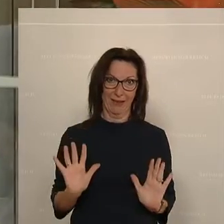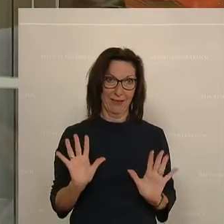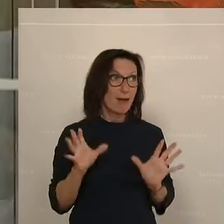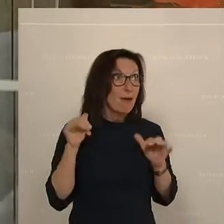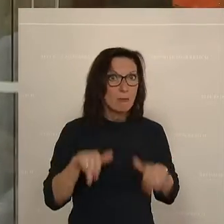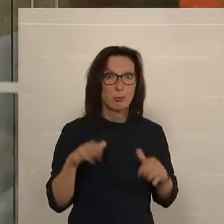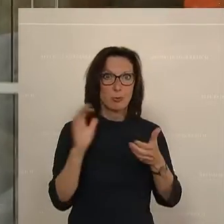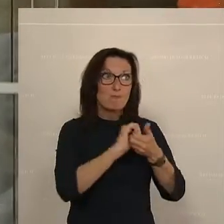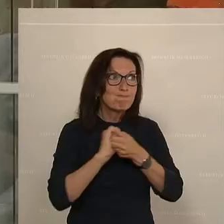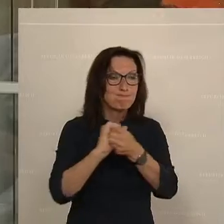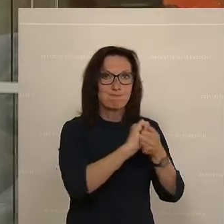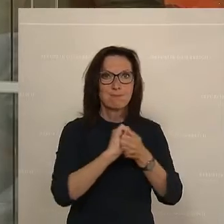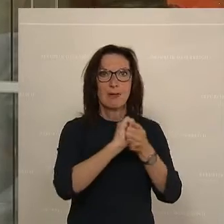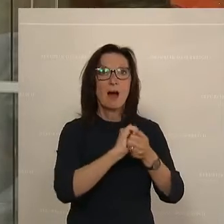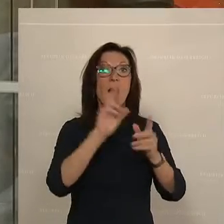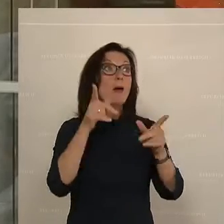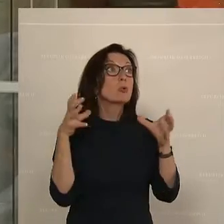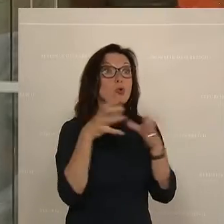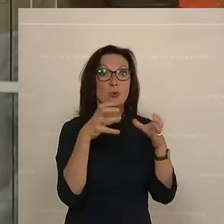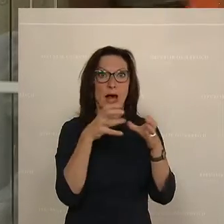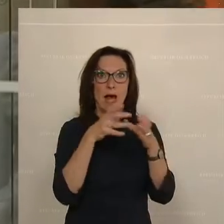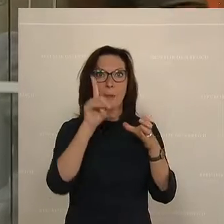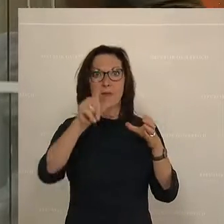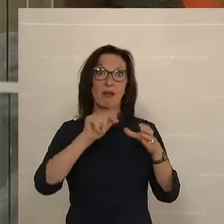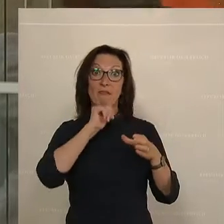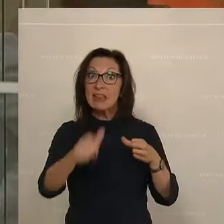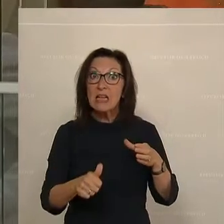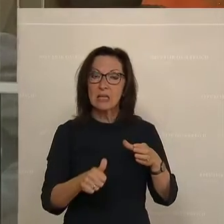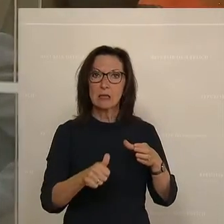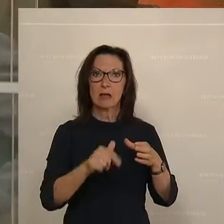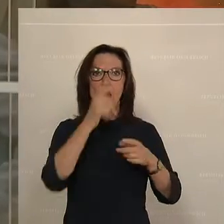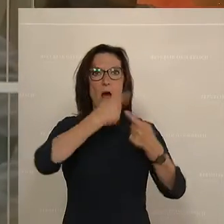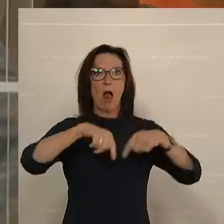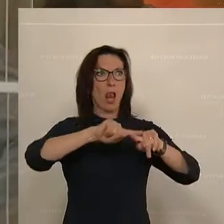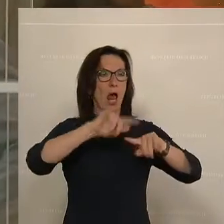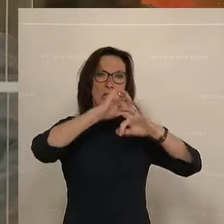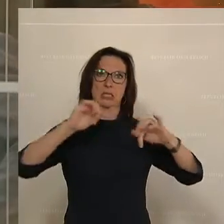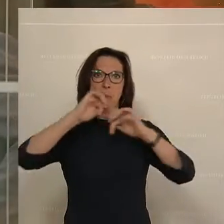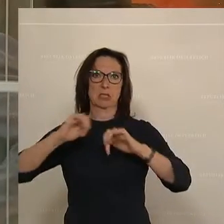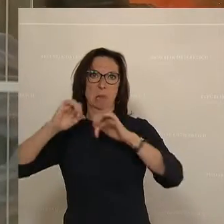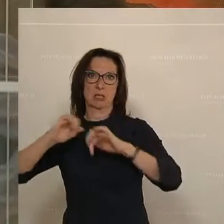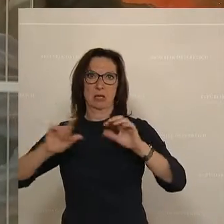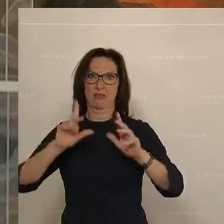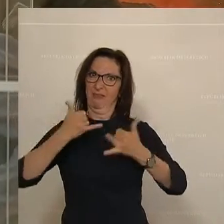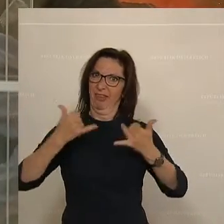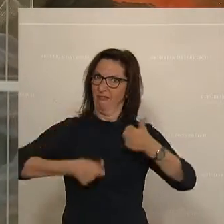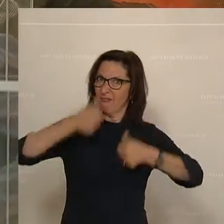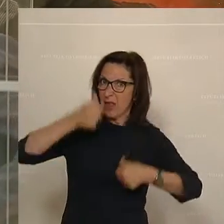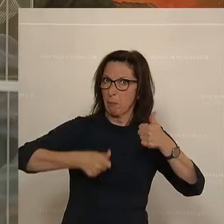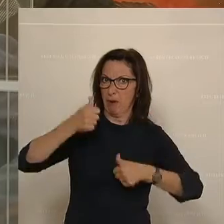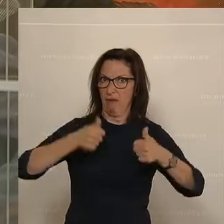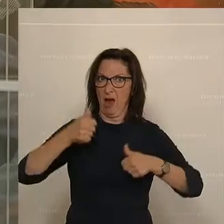wir uns dann nicht gegenseitig im Preis überbieten, weil wir uns dann nicht gegenseitig Pipeline-Kapazitäten abschneiden,